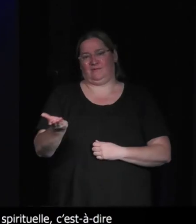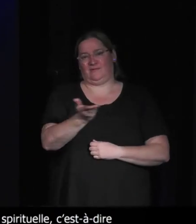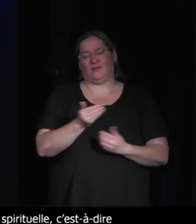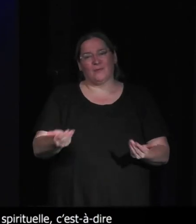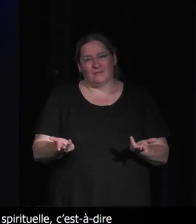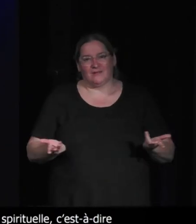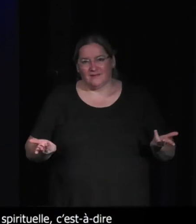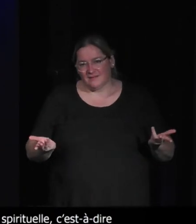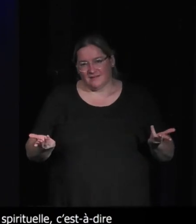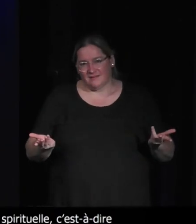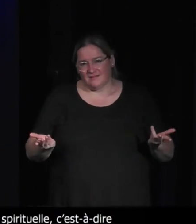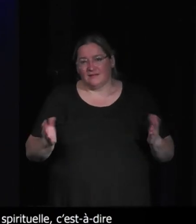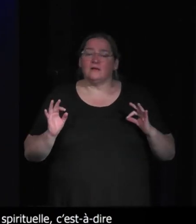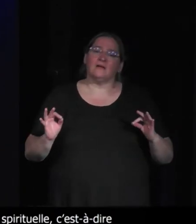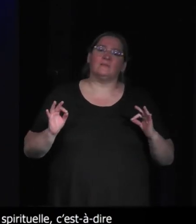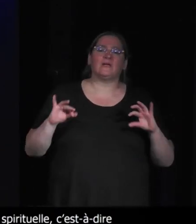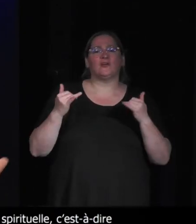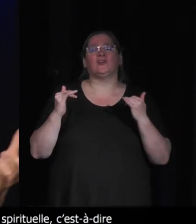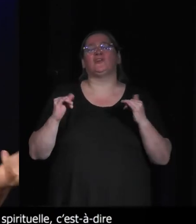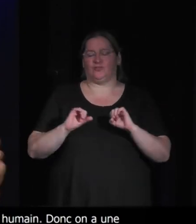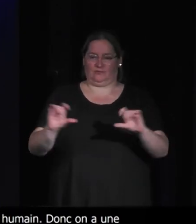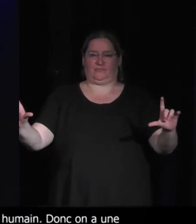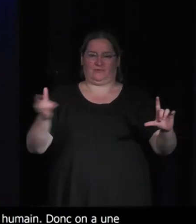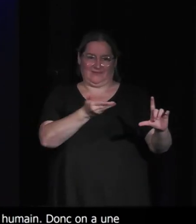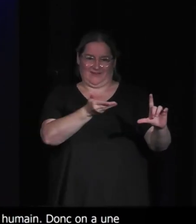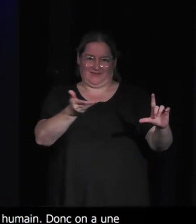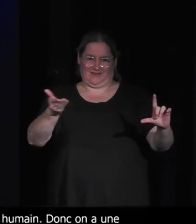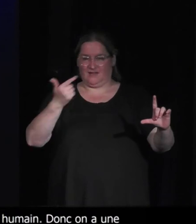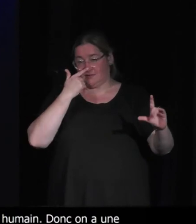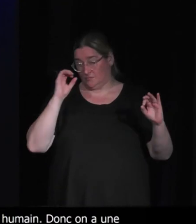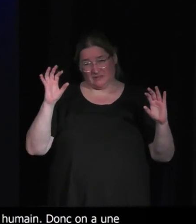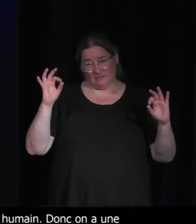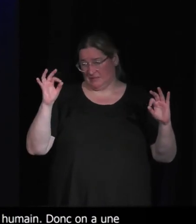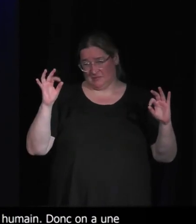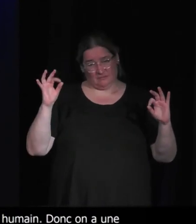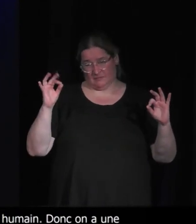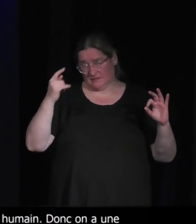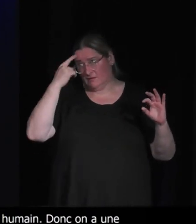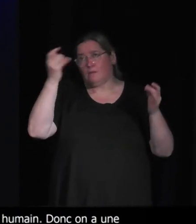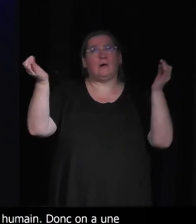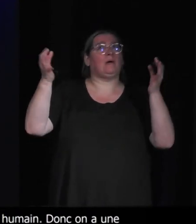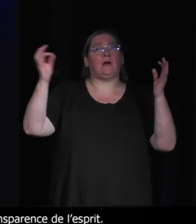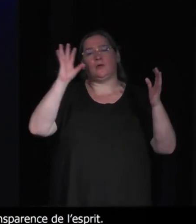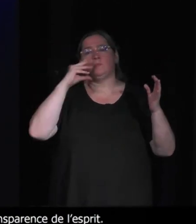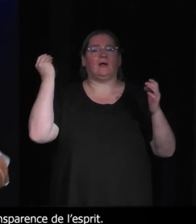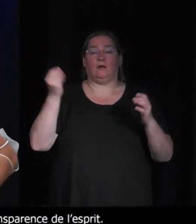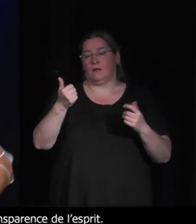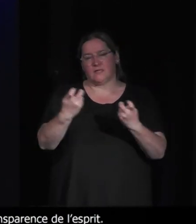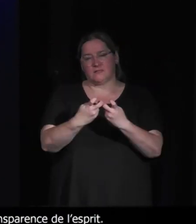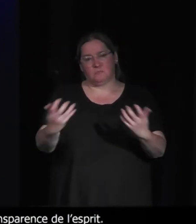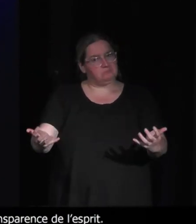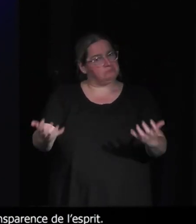plans de Red Dead Redemption 2. Donc voilà, c'est vraiment un exemple, pour moi, c'est un super exemple